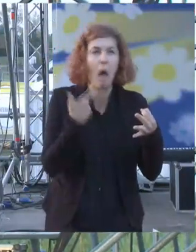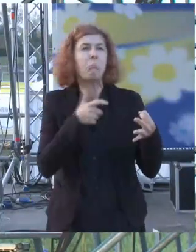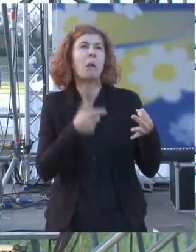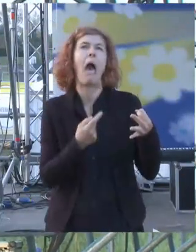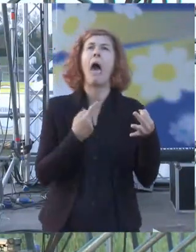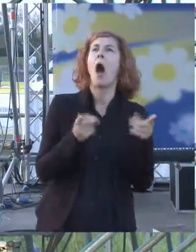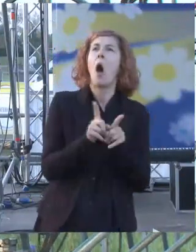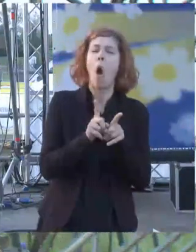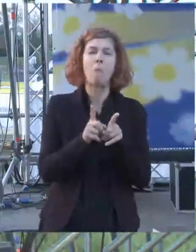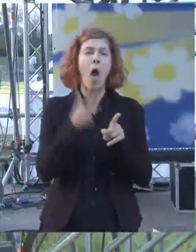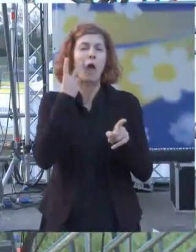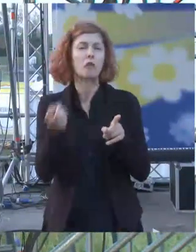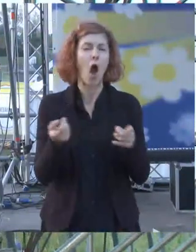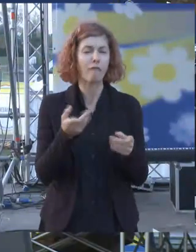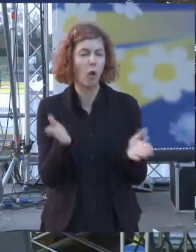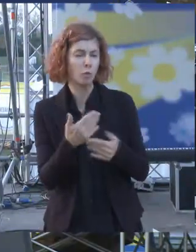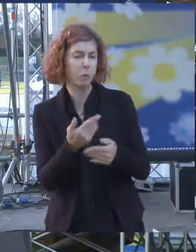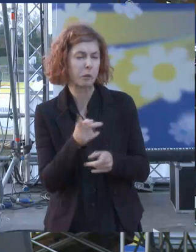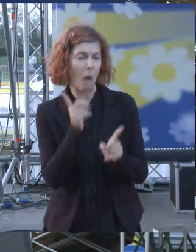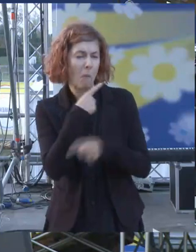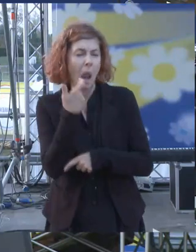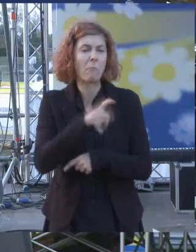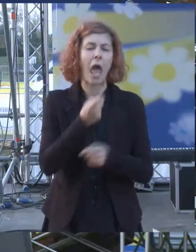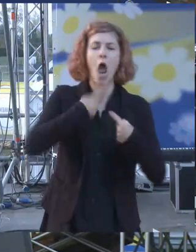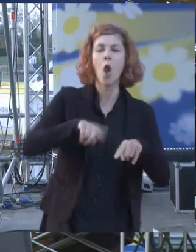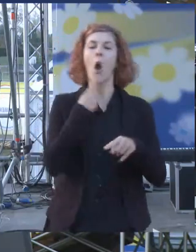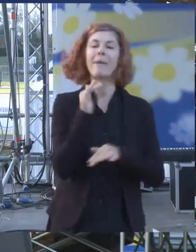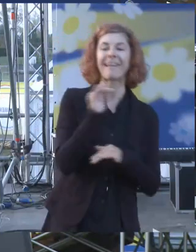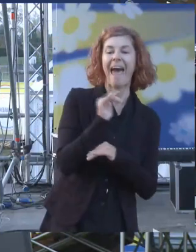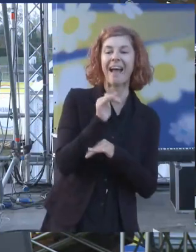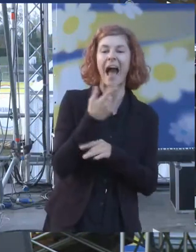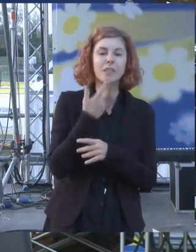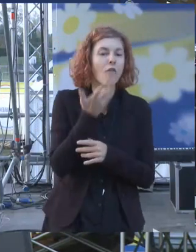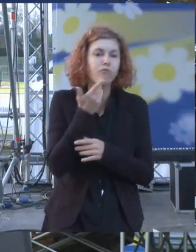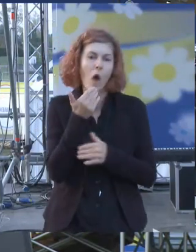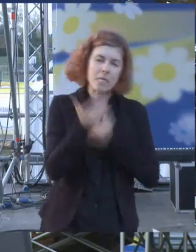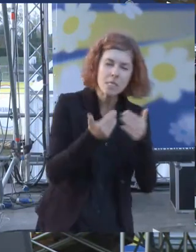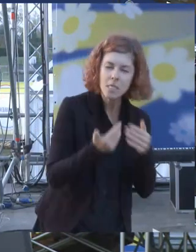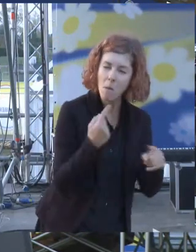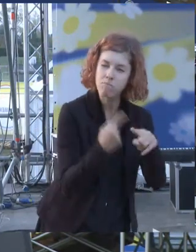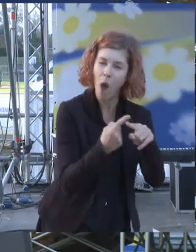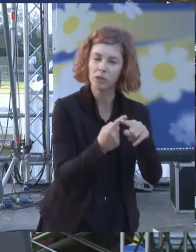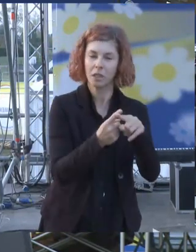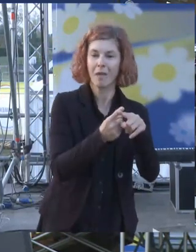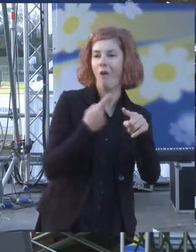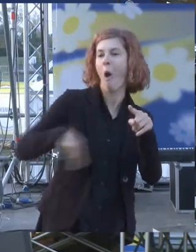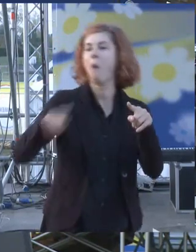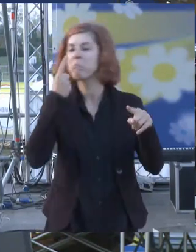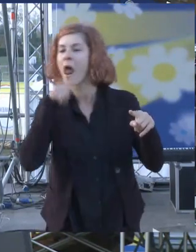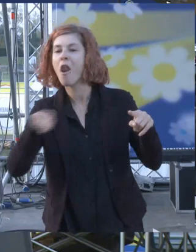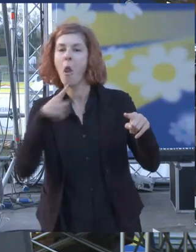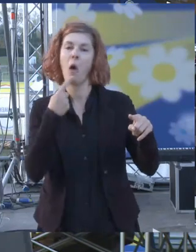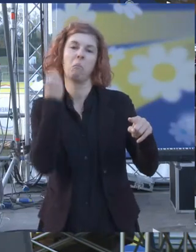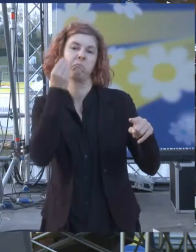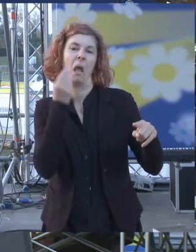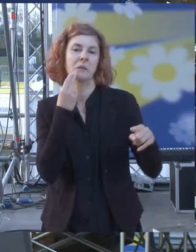dei ragazzi la vogliono rilanciare perché per noi un servizio pubblico essenziale oi boh deve essere pubblico questo fa un